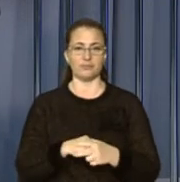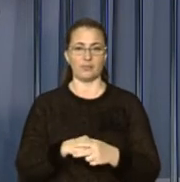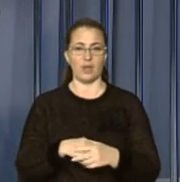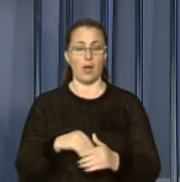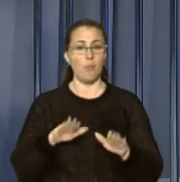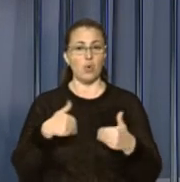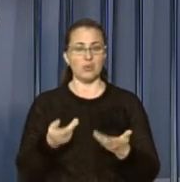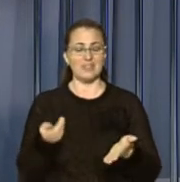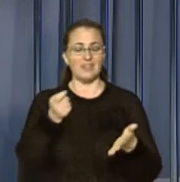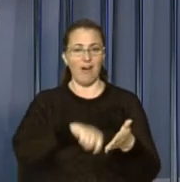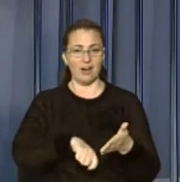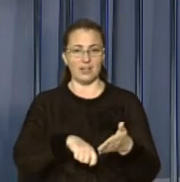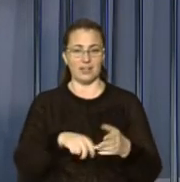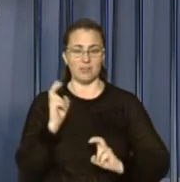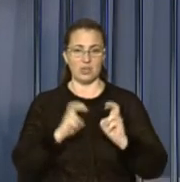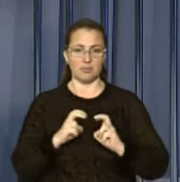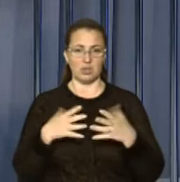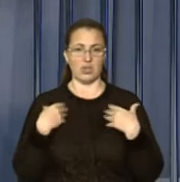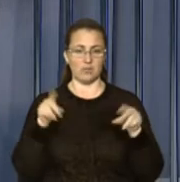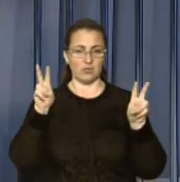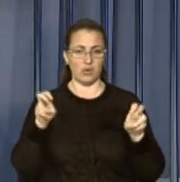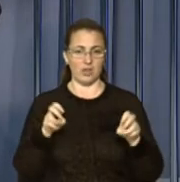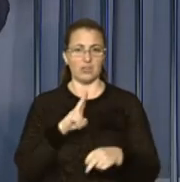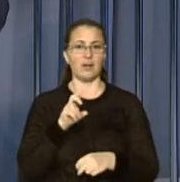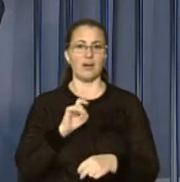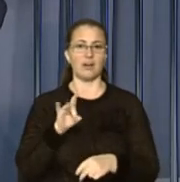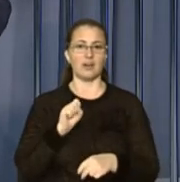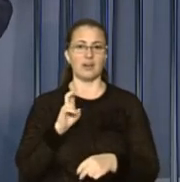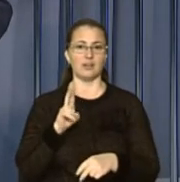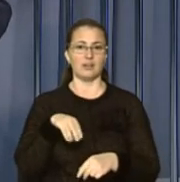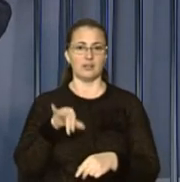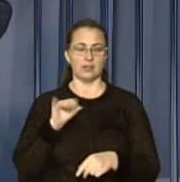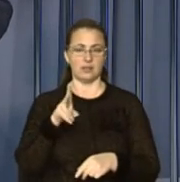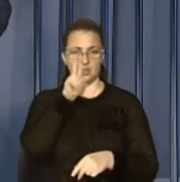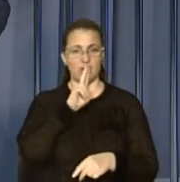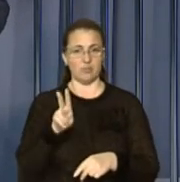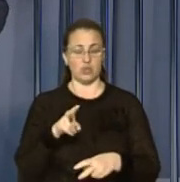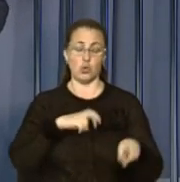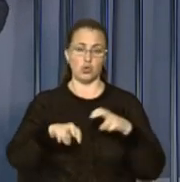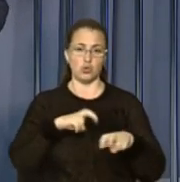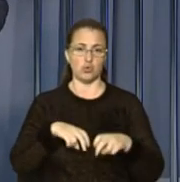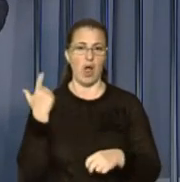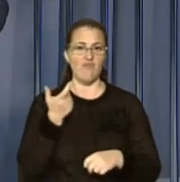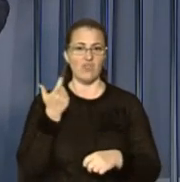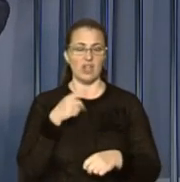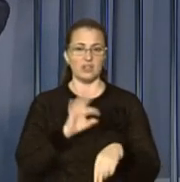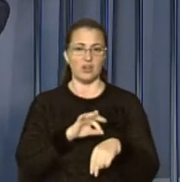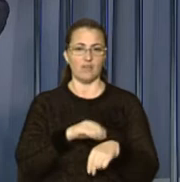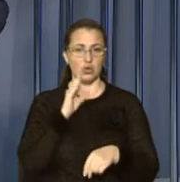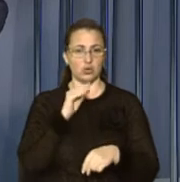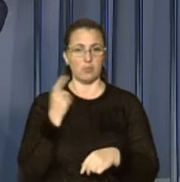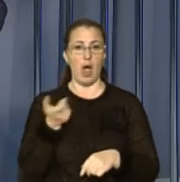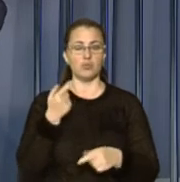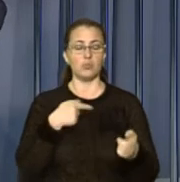– закрити комунальне підприємство «ЛЕФ» на карантин на два місяці. Також шукають власників хворого собаки. А господарів